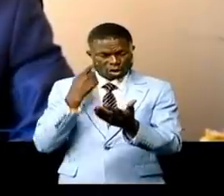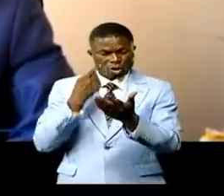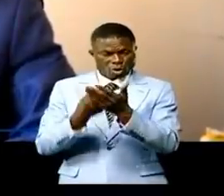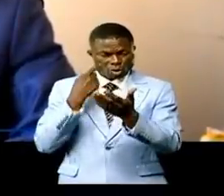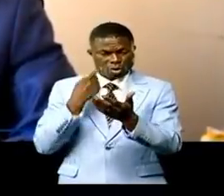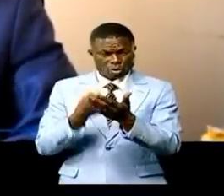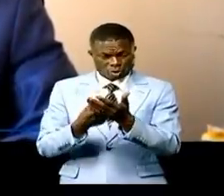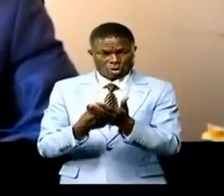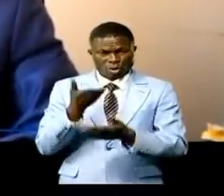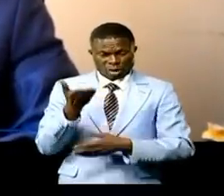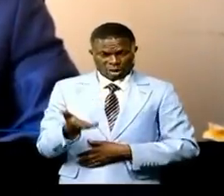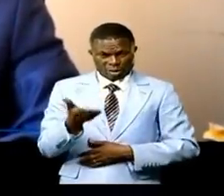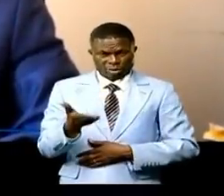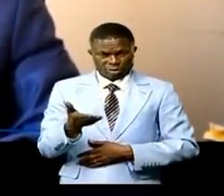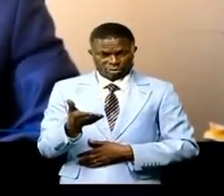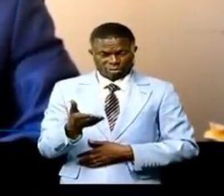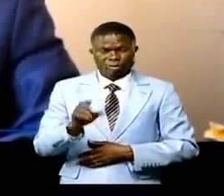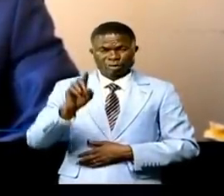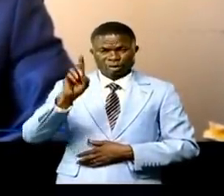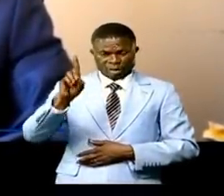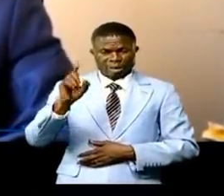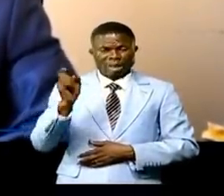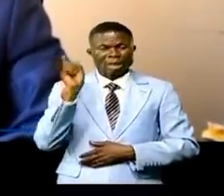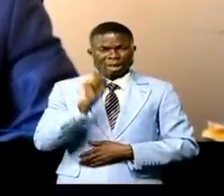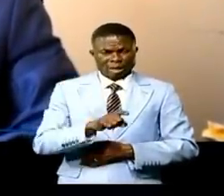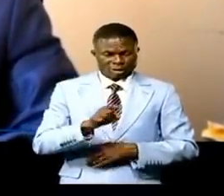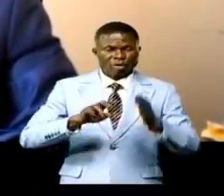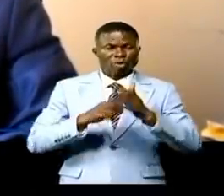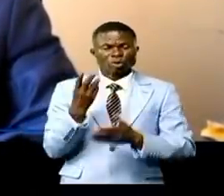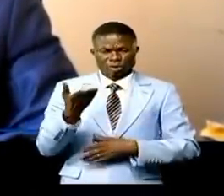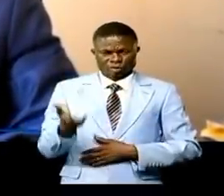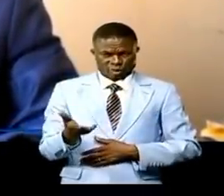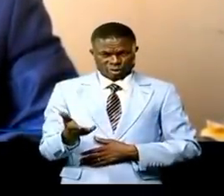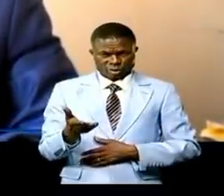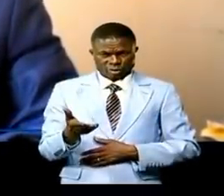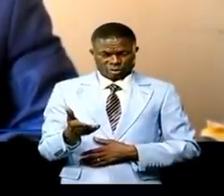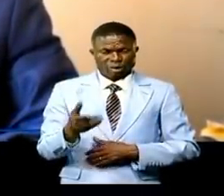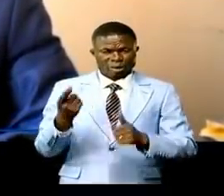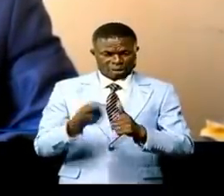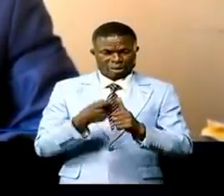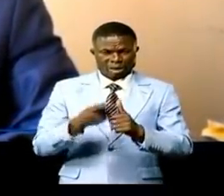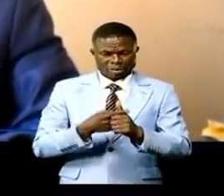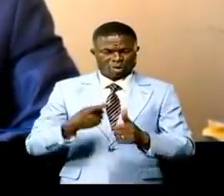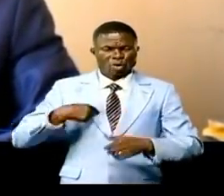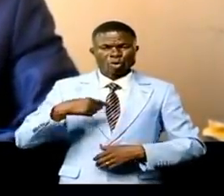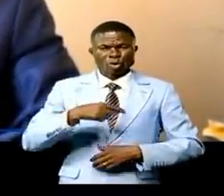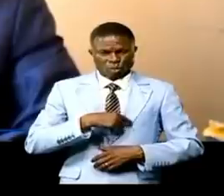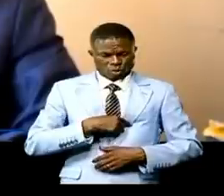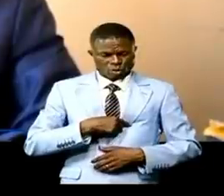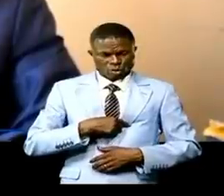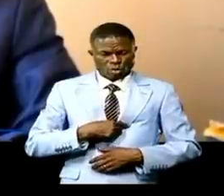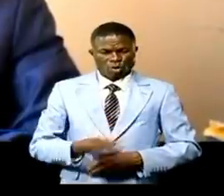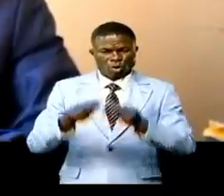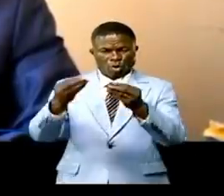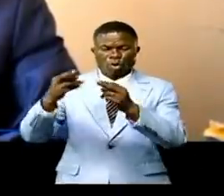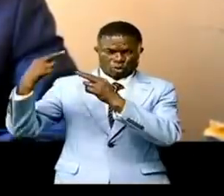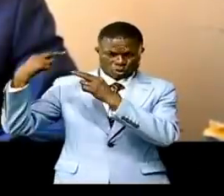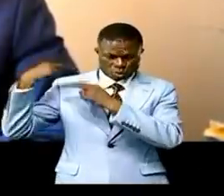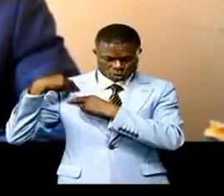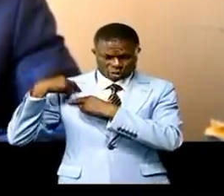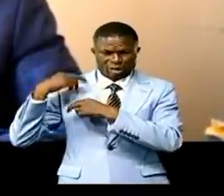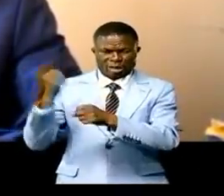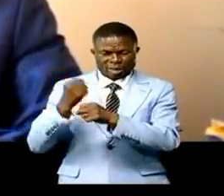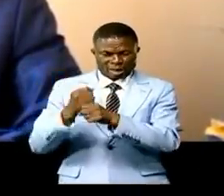liquide et la Dégirade ne vient qu'en deuxième lien donc il faudrait que nous puissions responsabiliser ces services